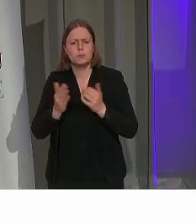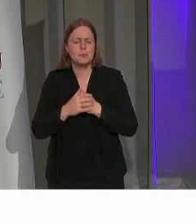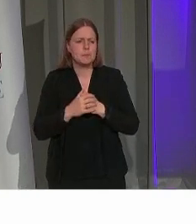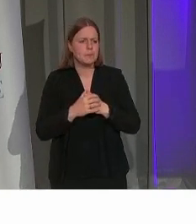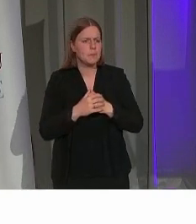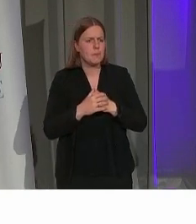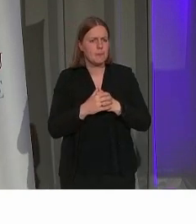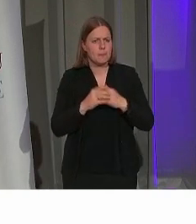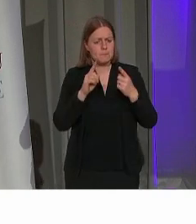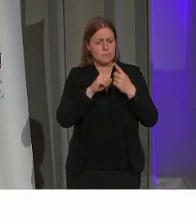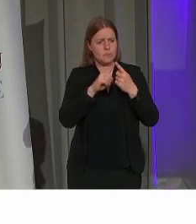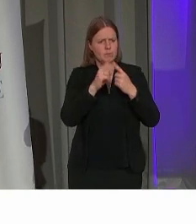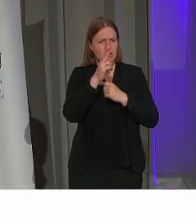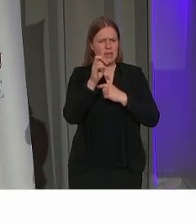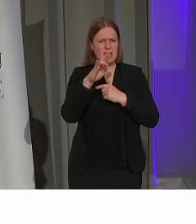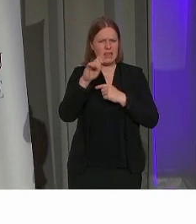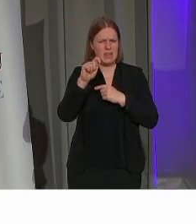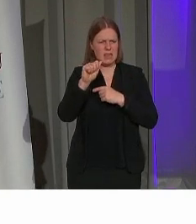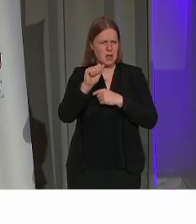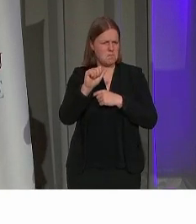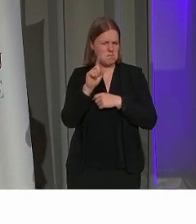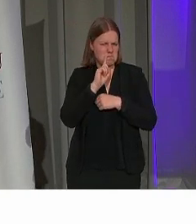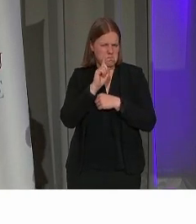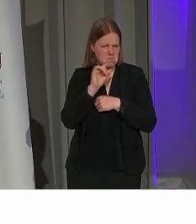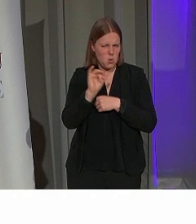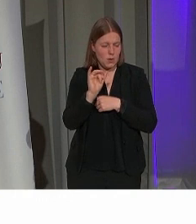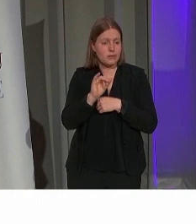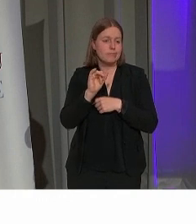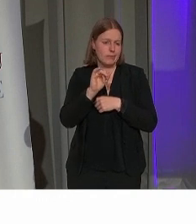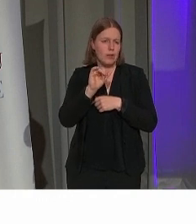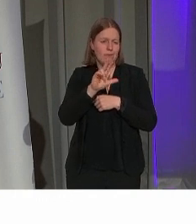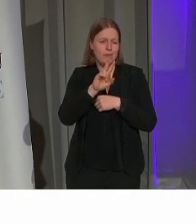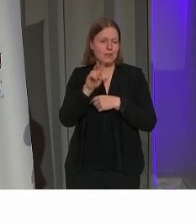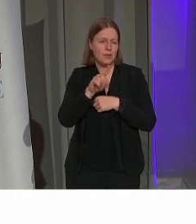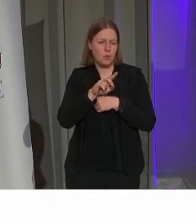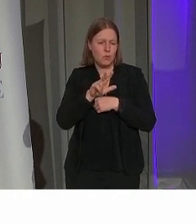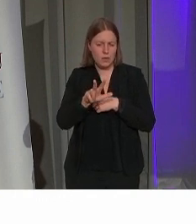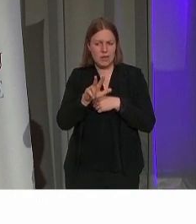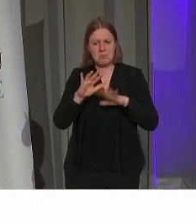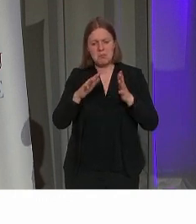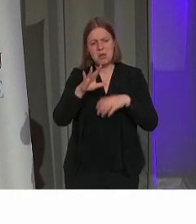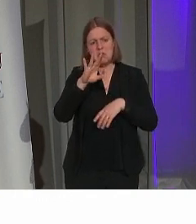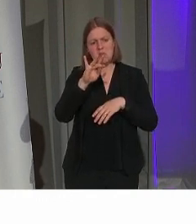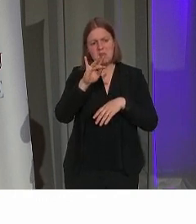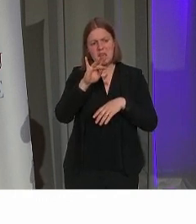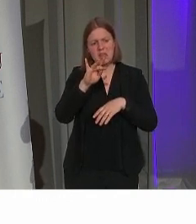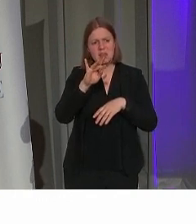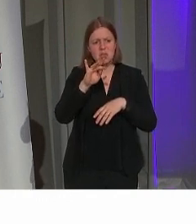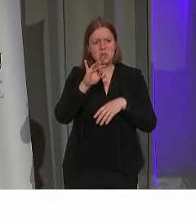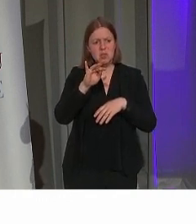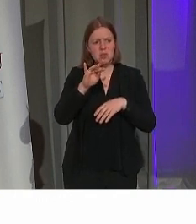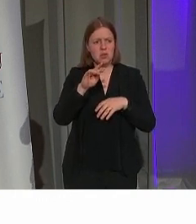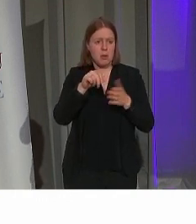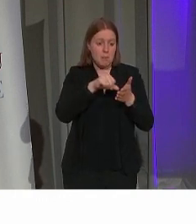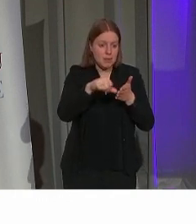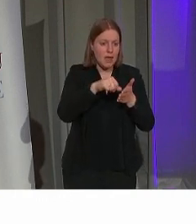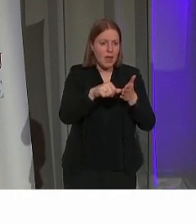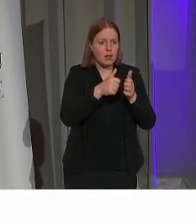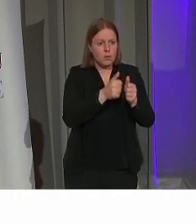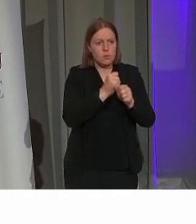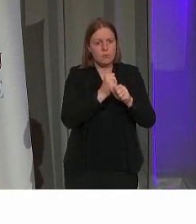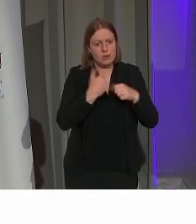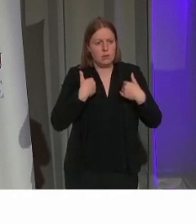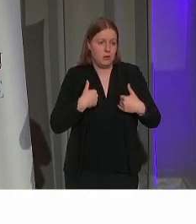Wie is Herita? Herita is een vz2. We zijn met een stuk of veertig betaalde medewerkers,